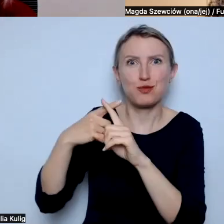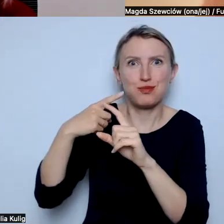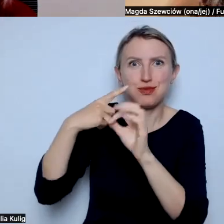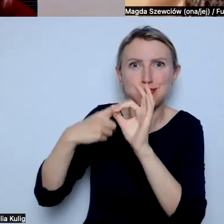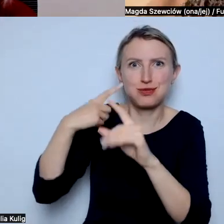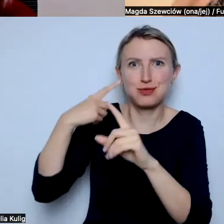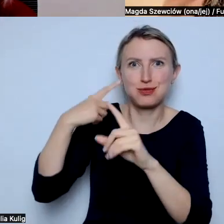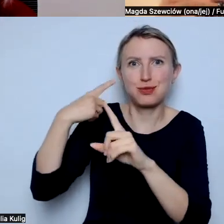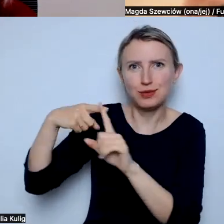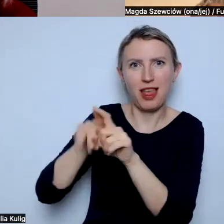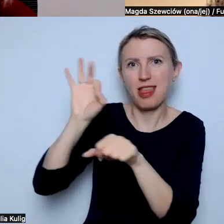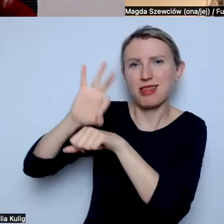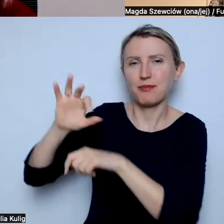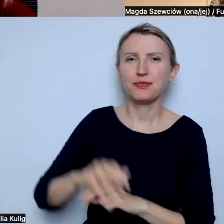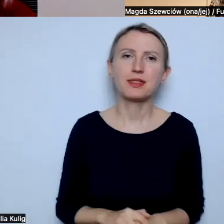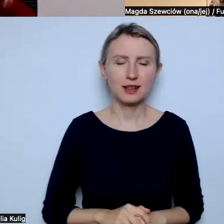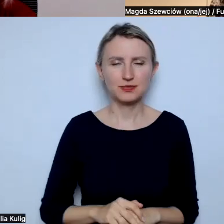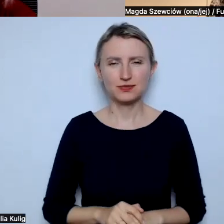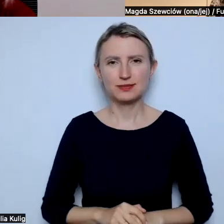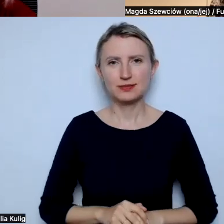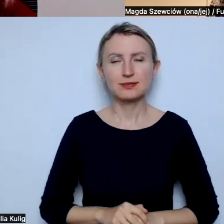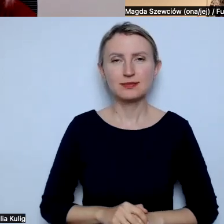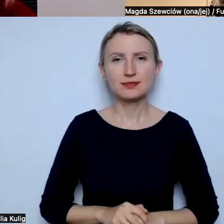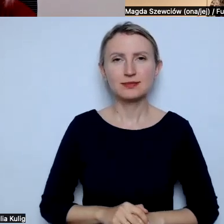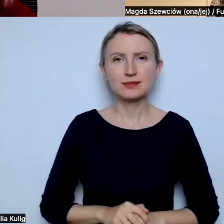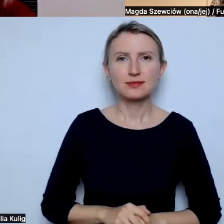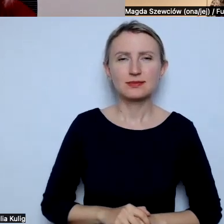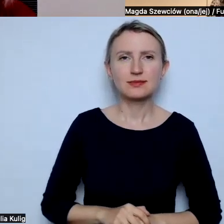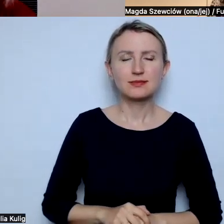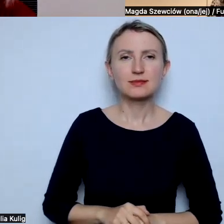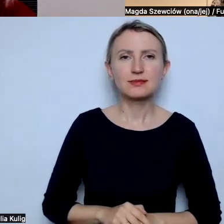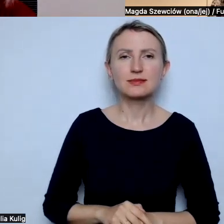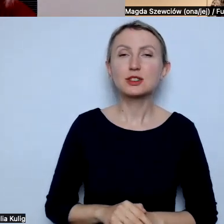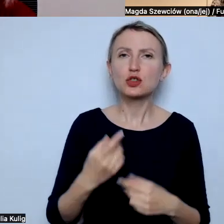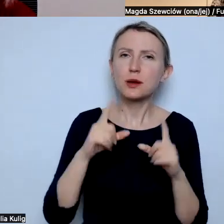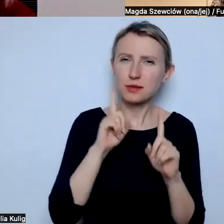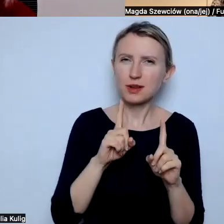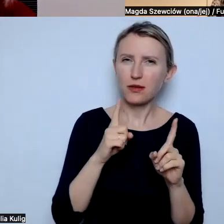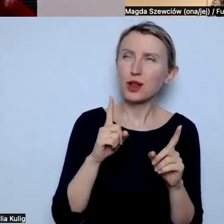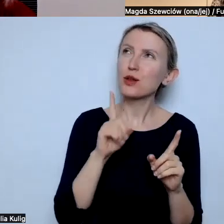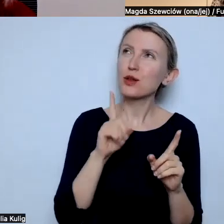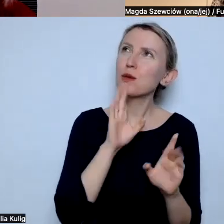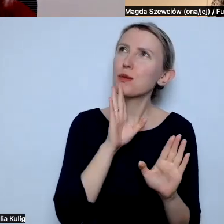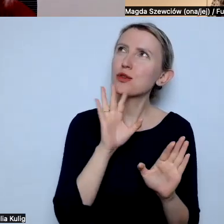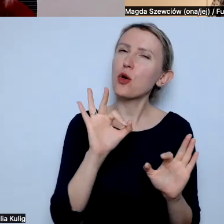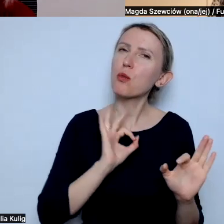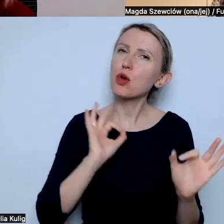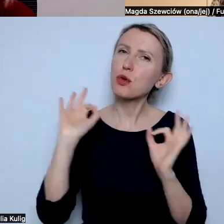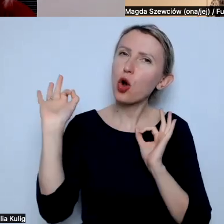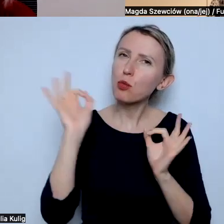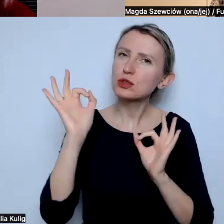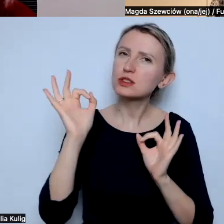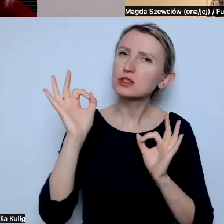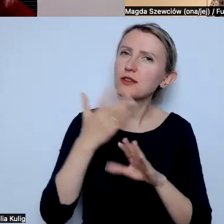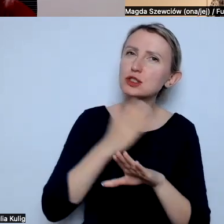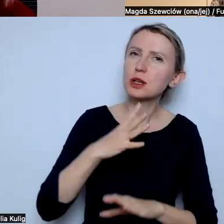To zanim zacznę czytać inne pytania, które się już pojawiły, to bym się do tego odniosła, że rzeczywiście tak jest. jest trochę o tym w moim komunikacie, który powiedziałam wcześniej, że